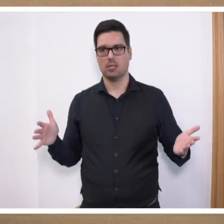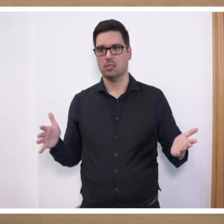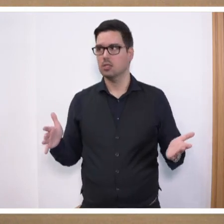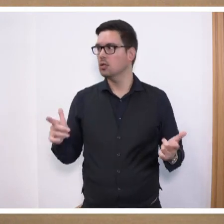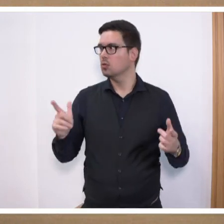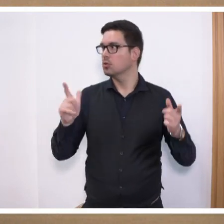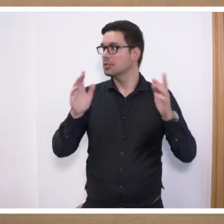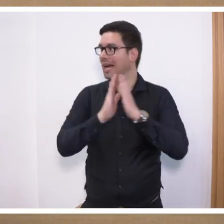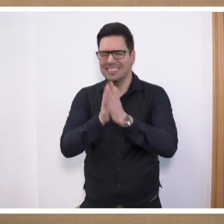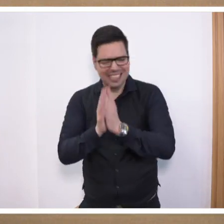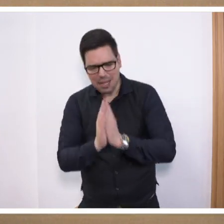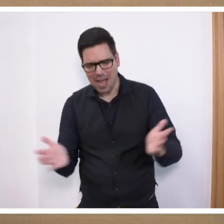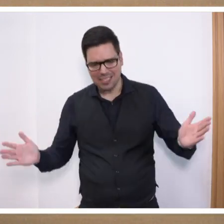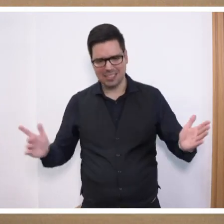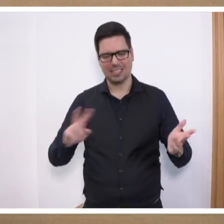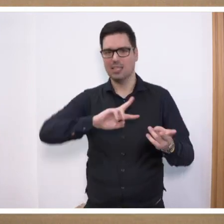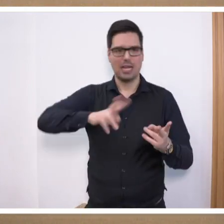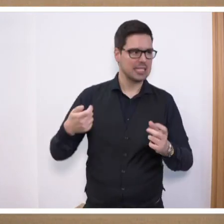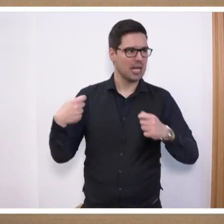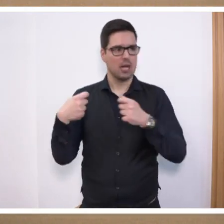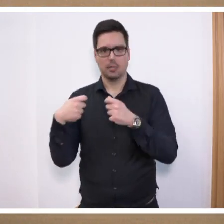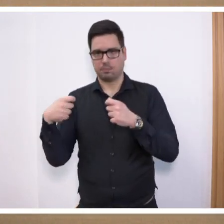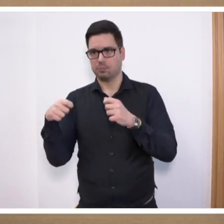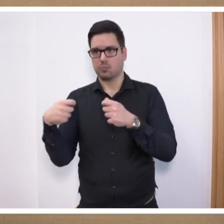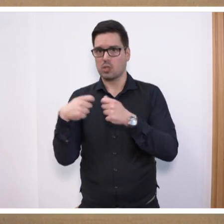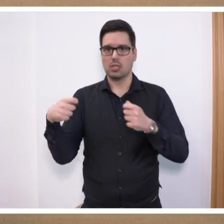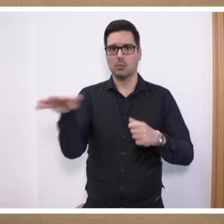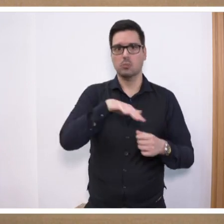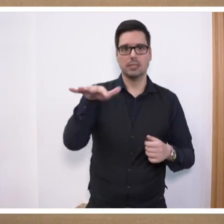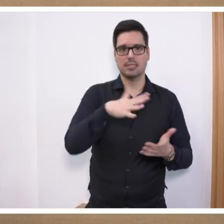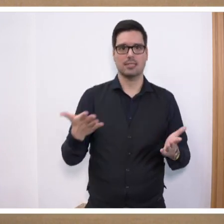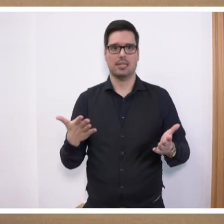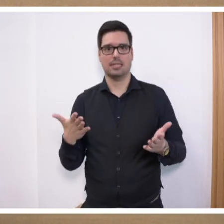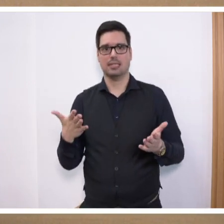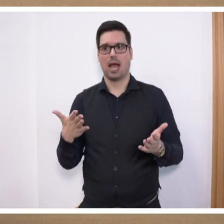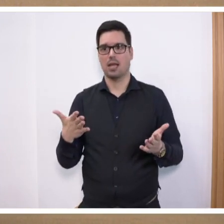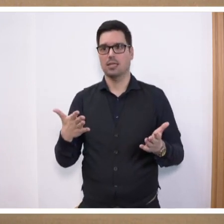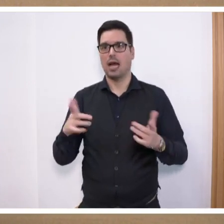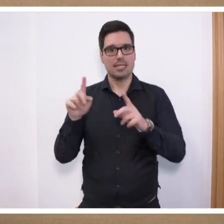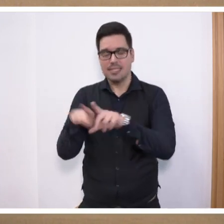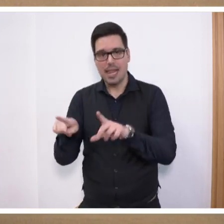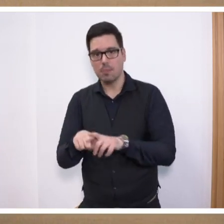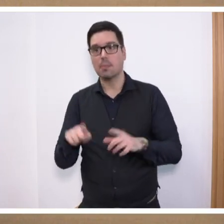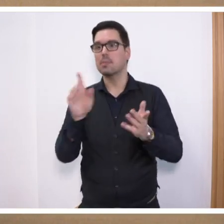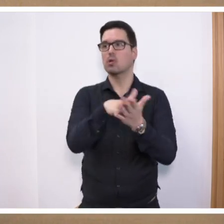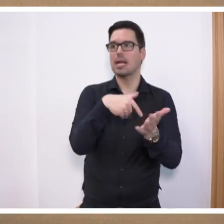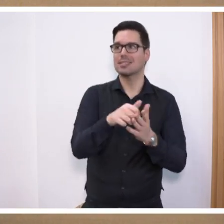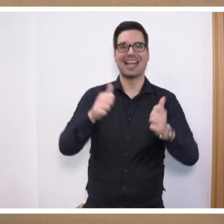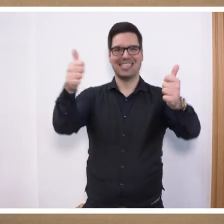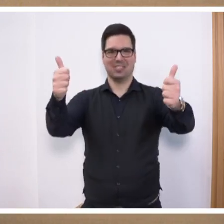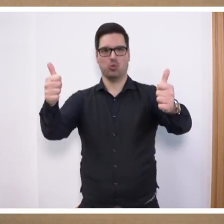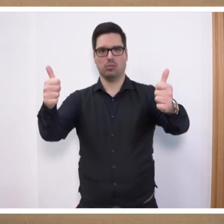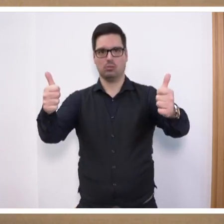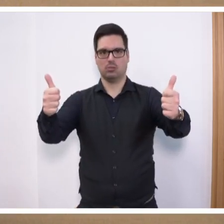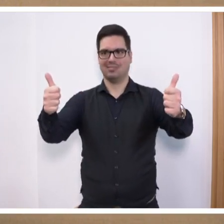keine Dramatik, in anderen Bundesländern ist es auch so, aber es nützt nichts, Dinge zu übergleistern und immer wieder sich nur hinzustellen und zu sagen, alles ist toll,